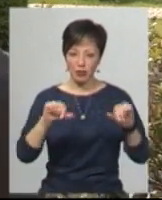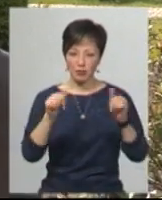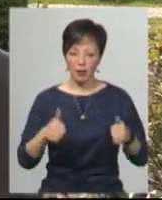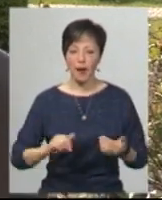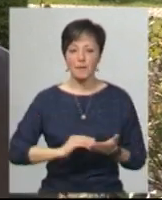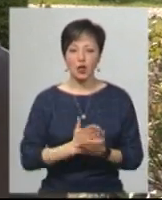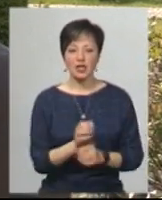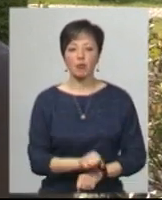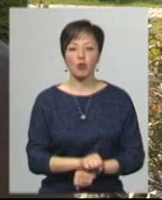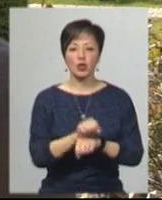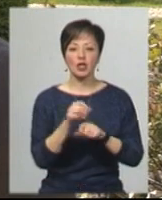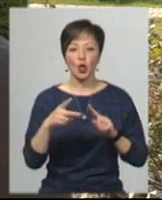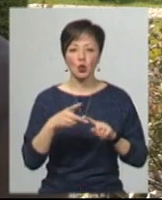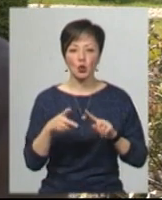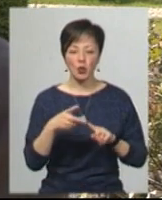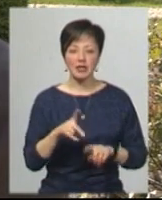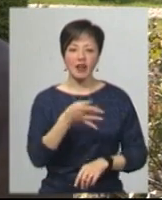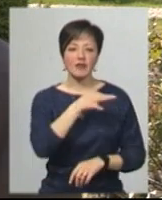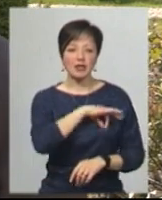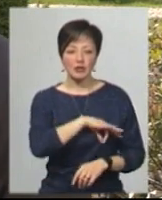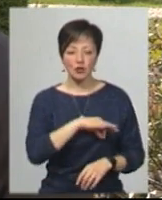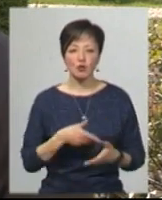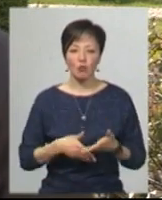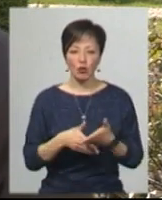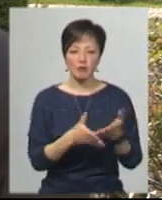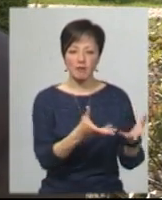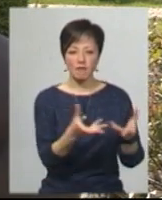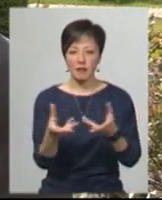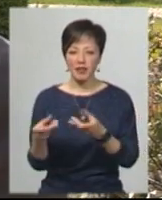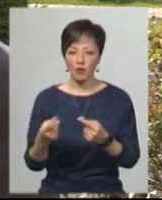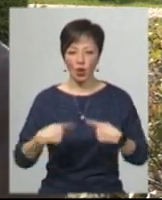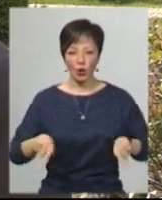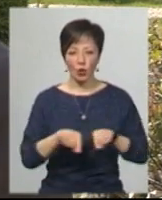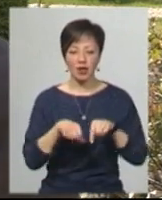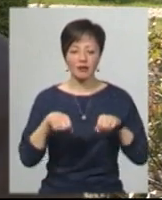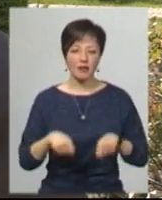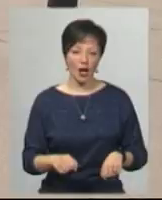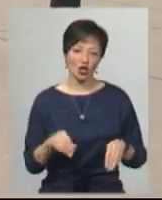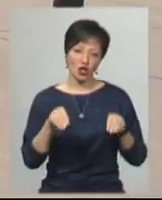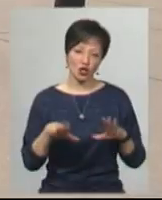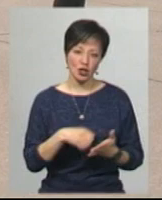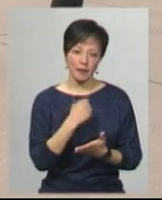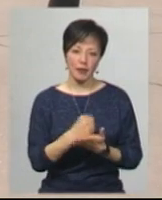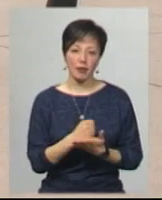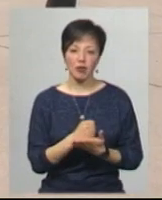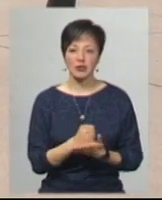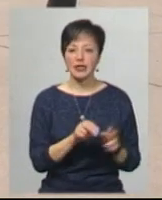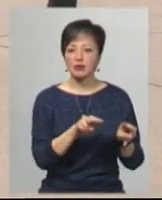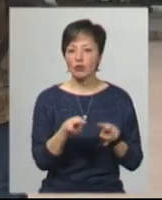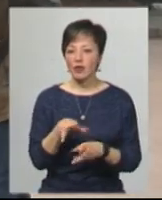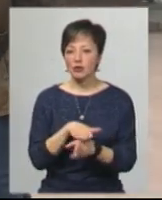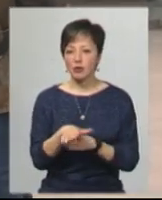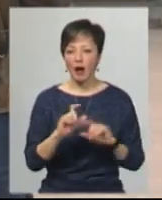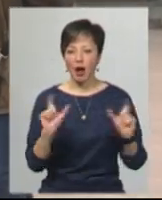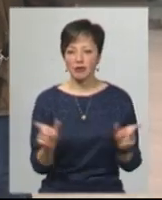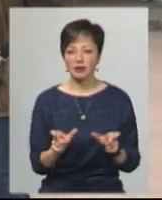політичні протести – це другий за ефективністю спосіб впливу на органи влади і, власне, на ці рішення, які вони приймають. Слідкували за дотриманням